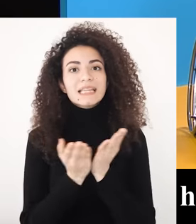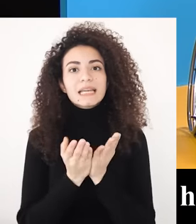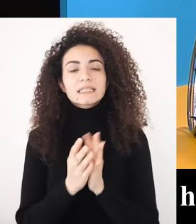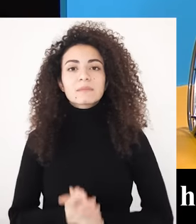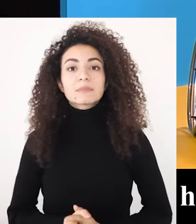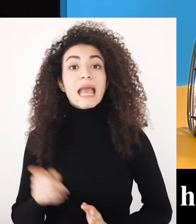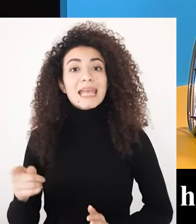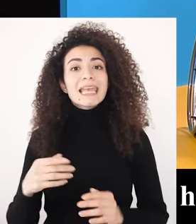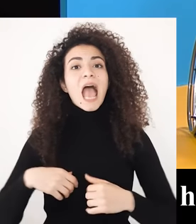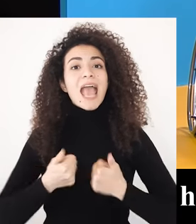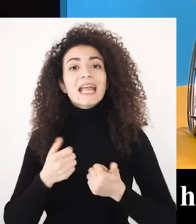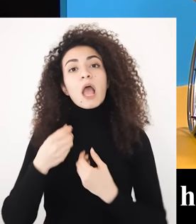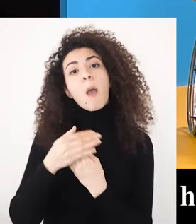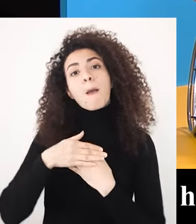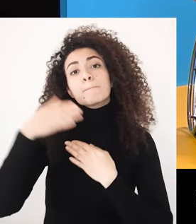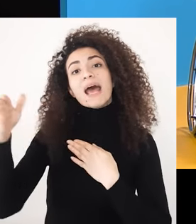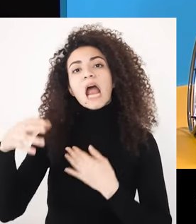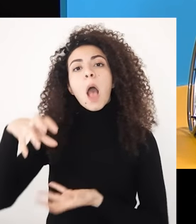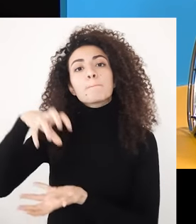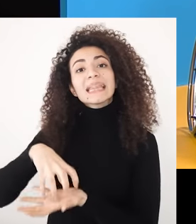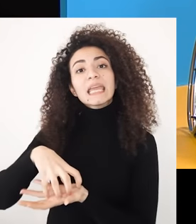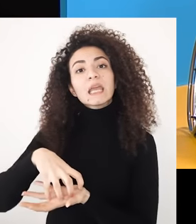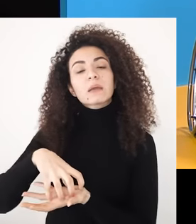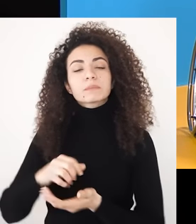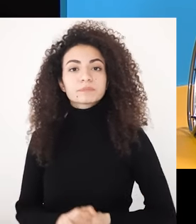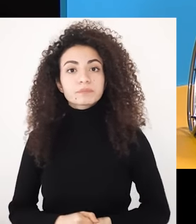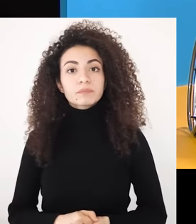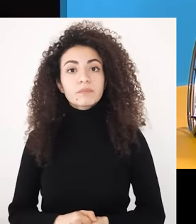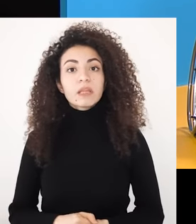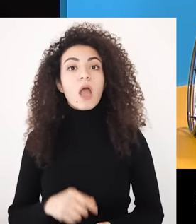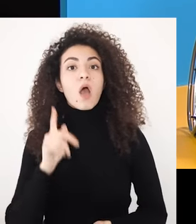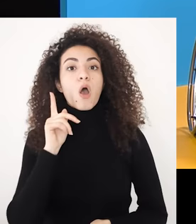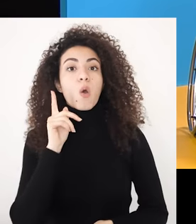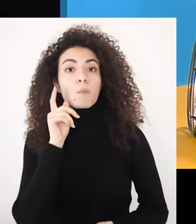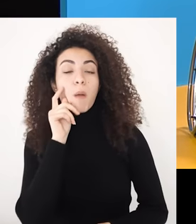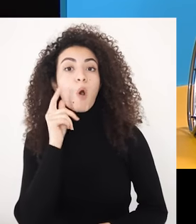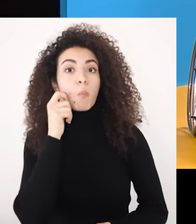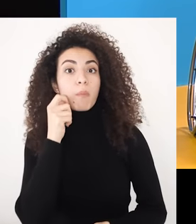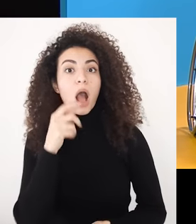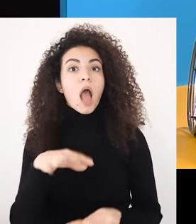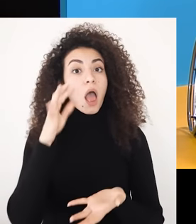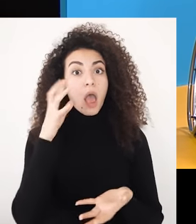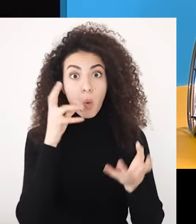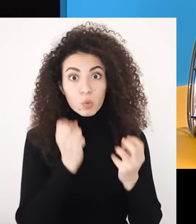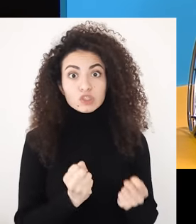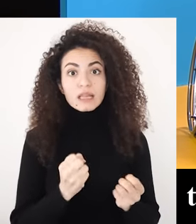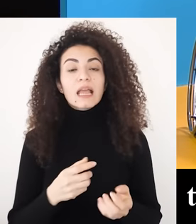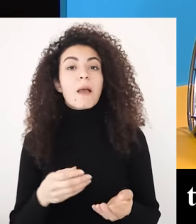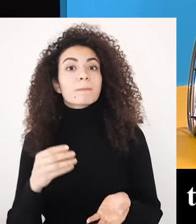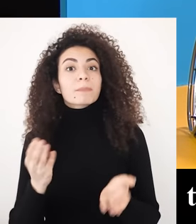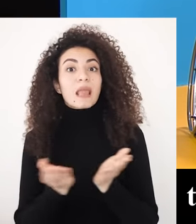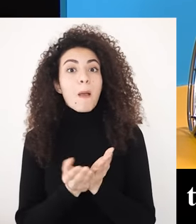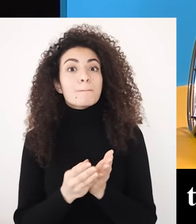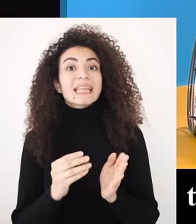وسائل المساعدة الاجتماعية شبه معدومة وزيد الضغط على الأهل يلي أصبحوا مرهقين وأثرت حالة سارة على